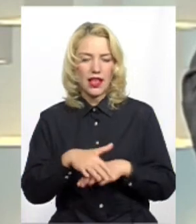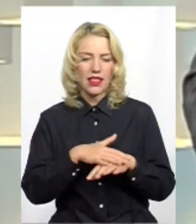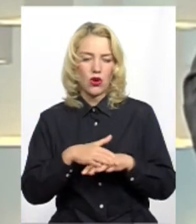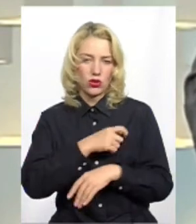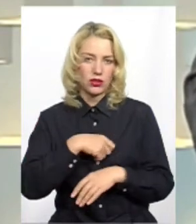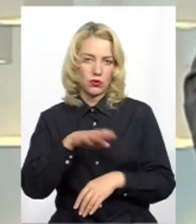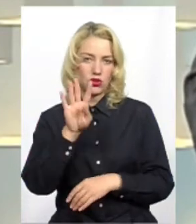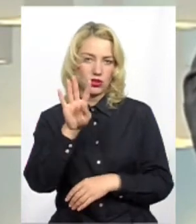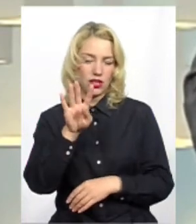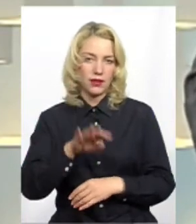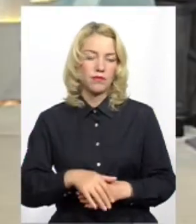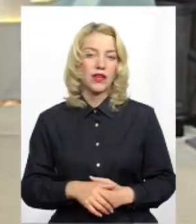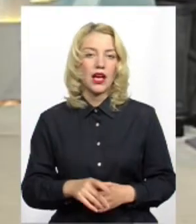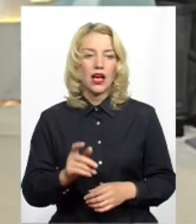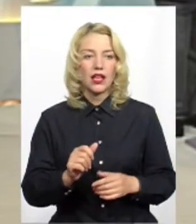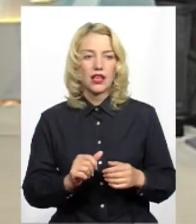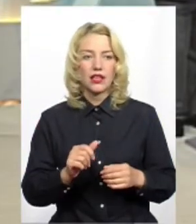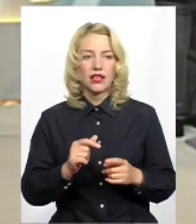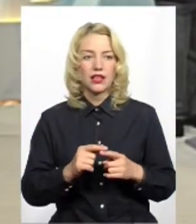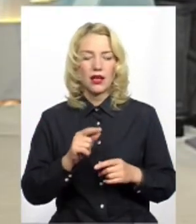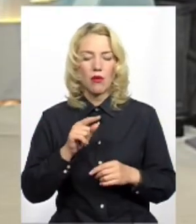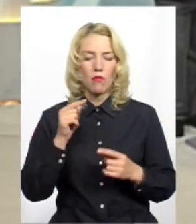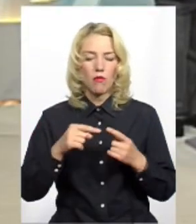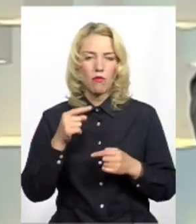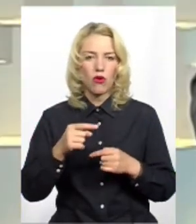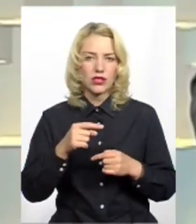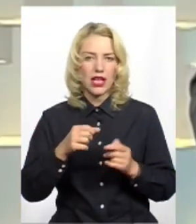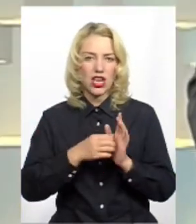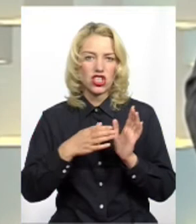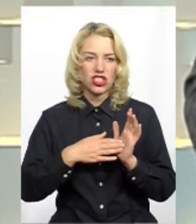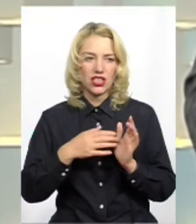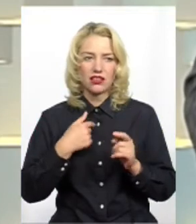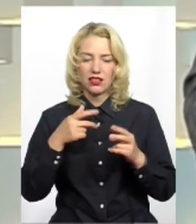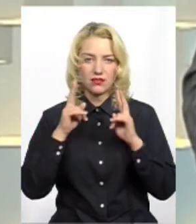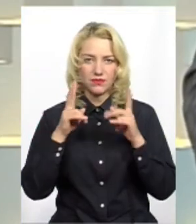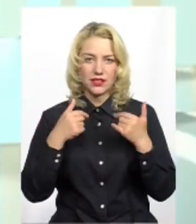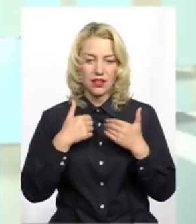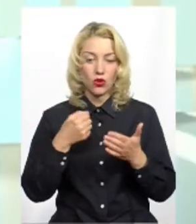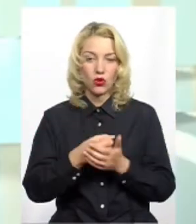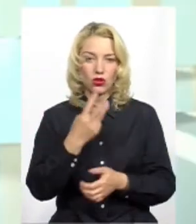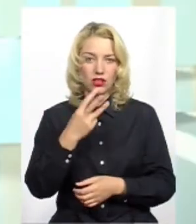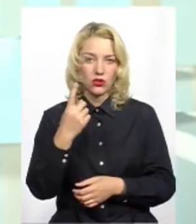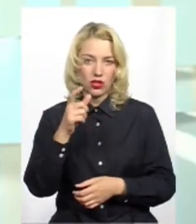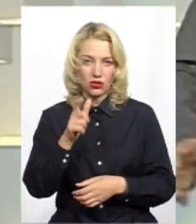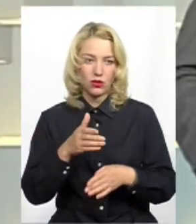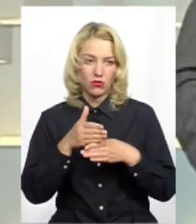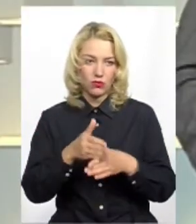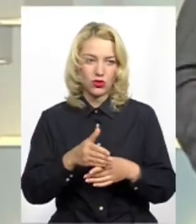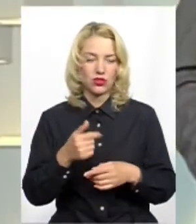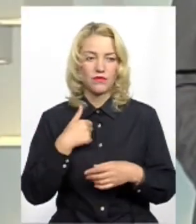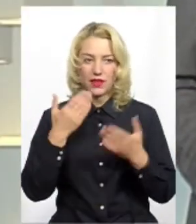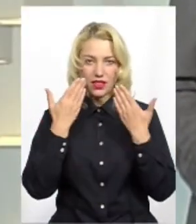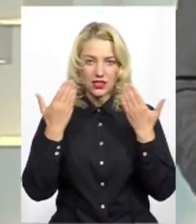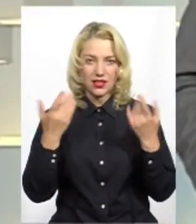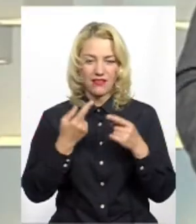Чотири. І позаштатних більше? Ну, поки не готовий. 31. Так, щоб мали сусідну Не